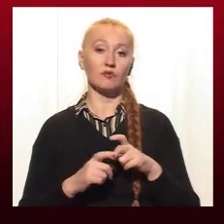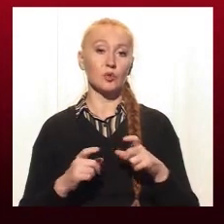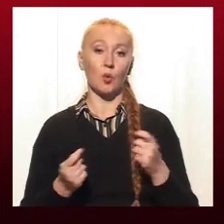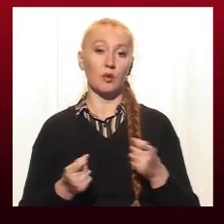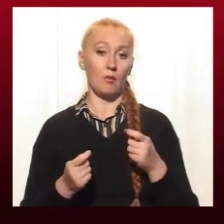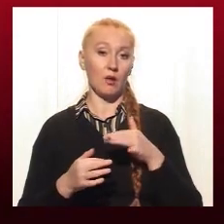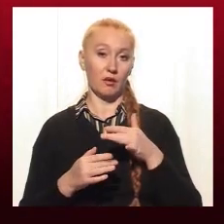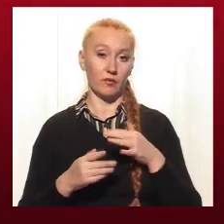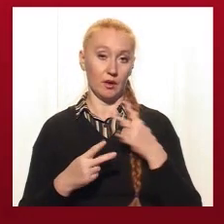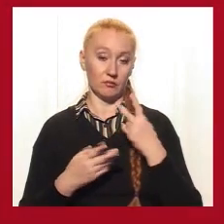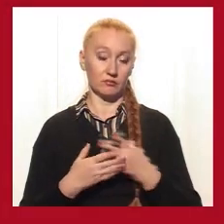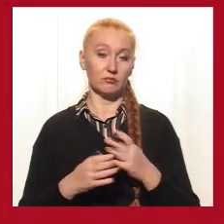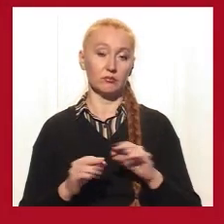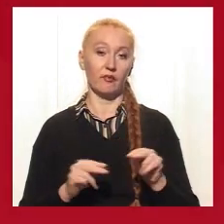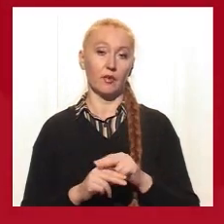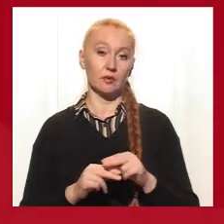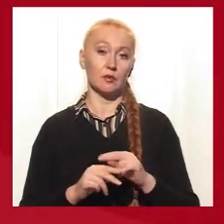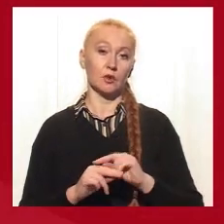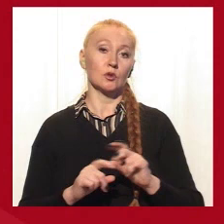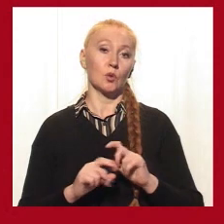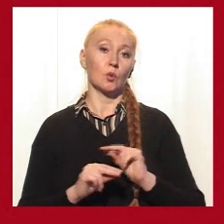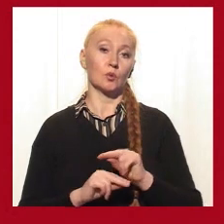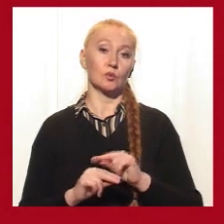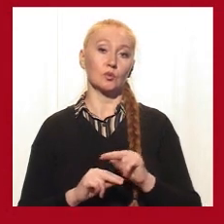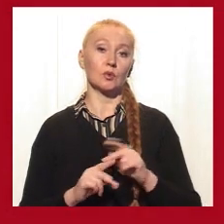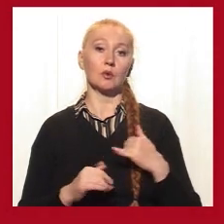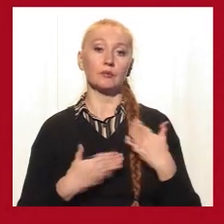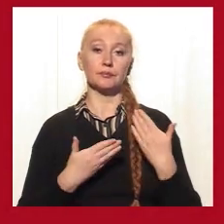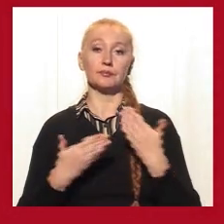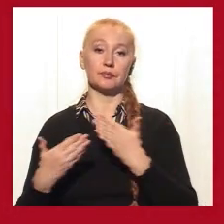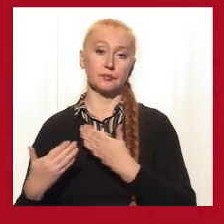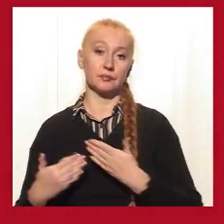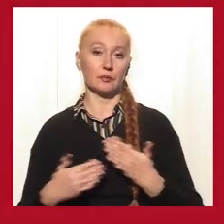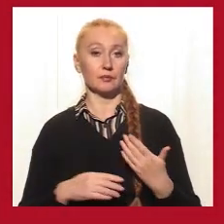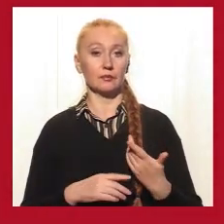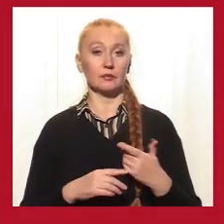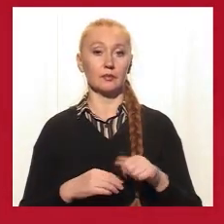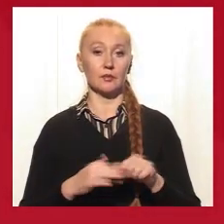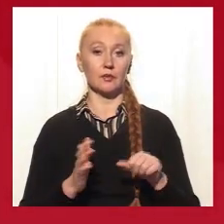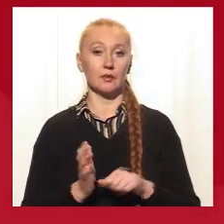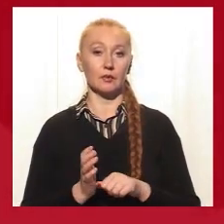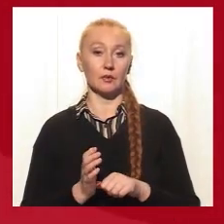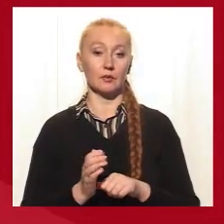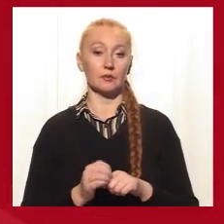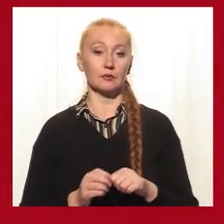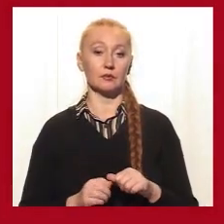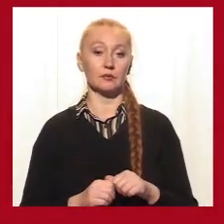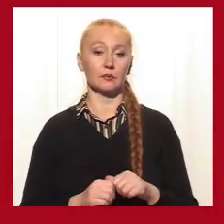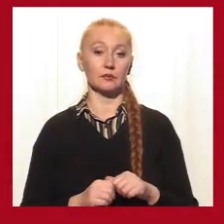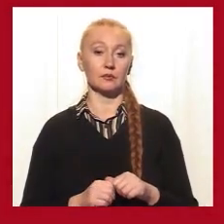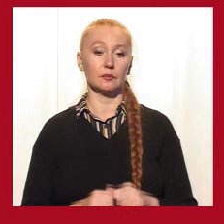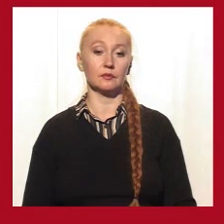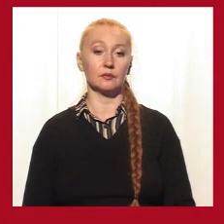Я сьогодні провела опитування серед 16 школ.